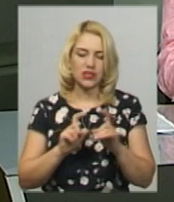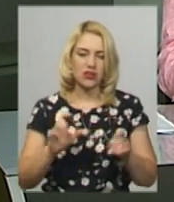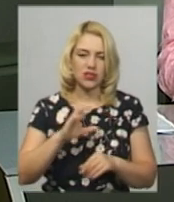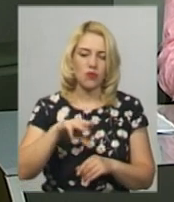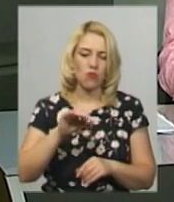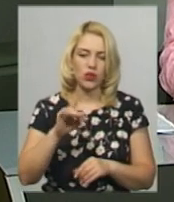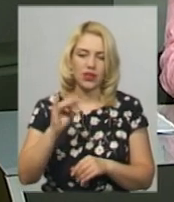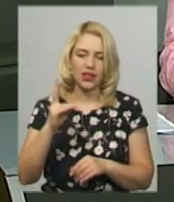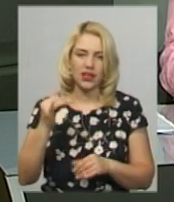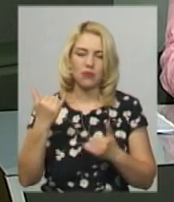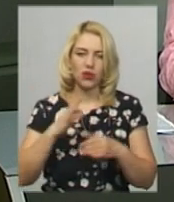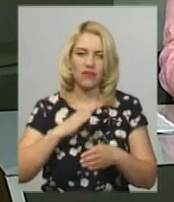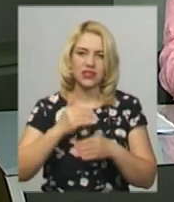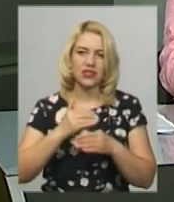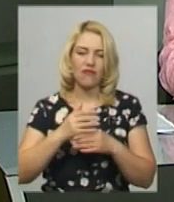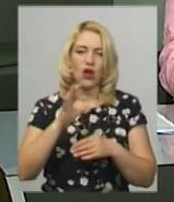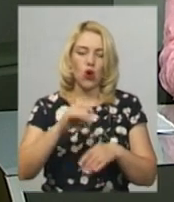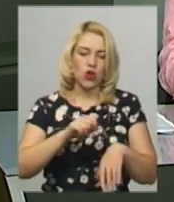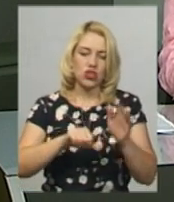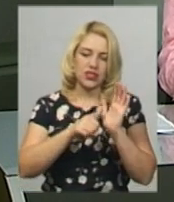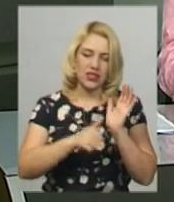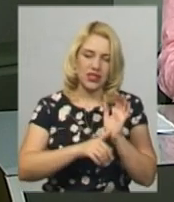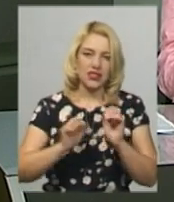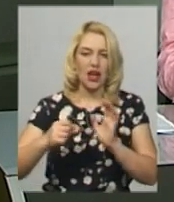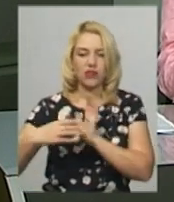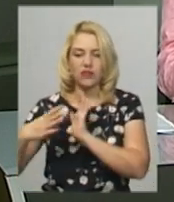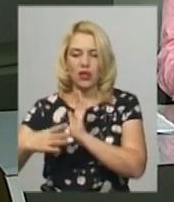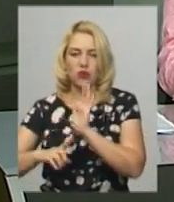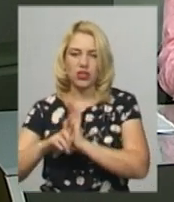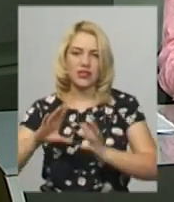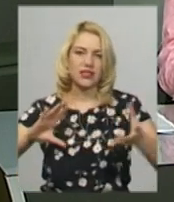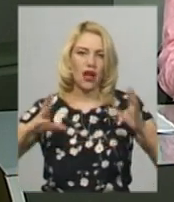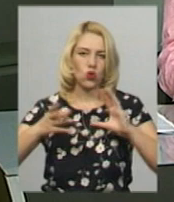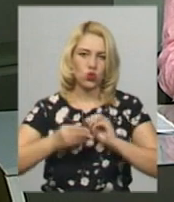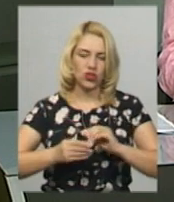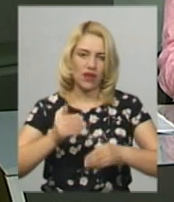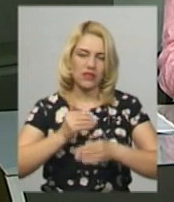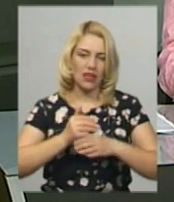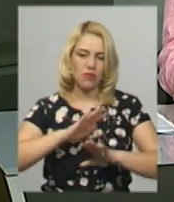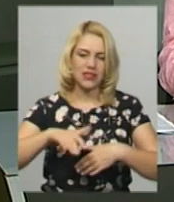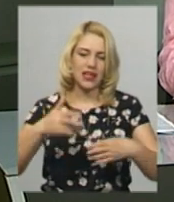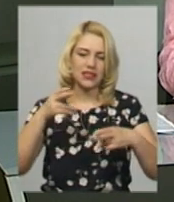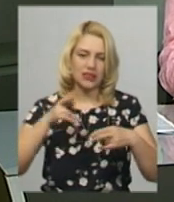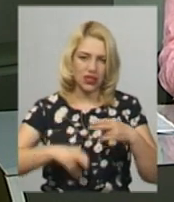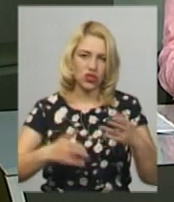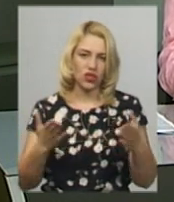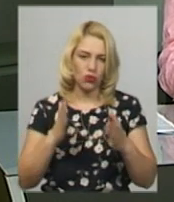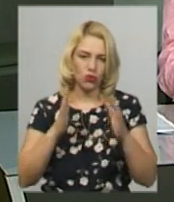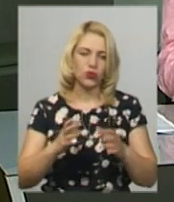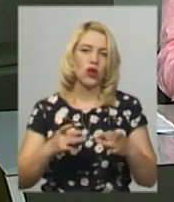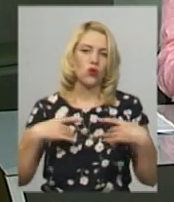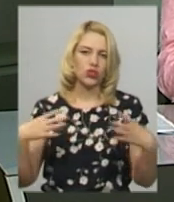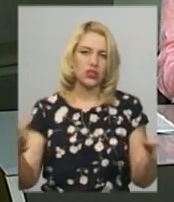нині на сцені грали виставу о 16-й. О 19-й розпочалась заключна вистава, після закінчення якої і відбудеться урочисте закриття